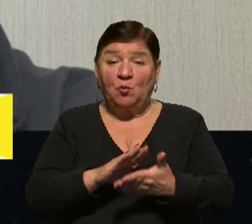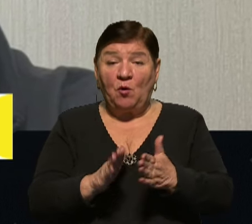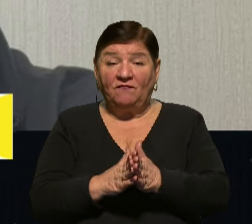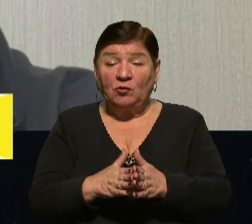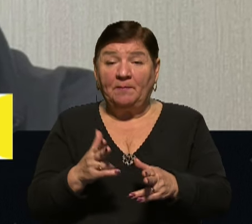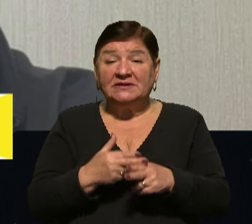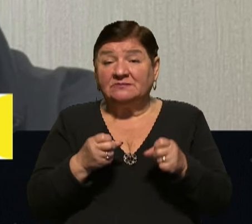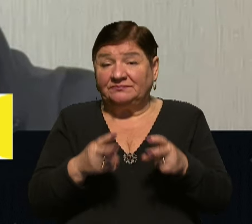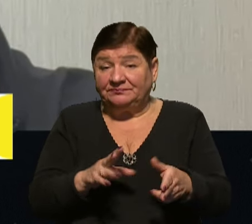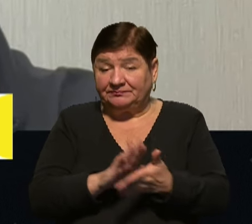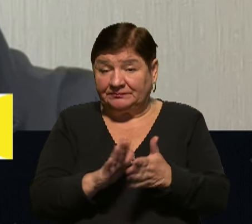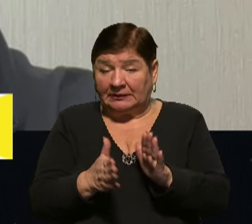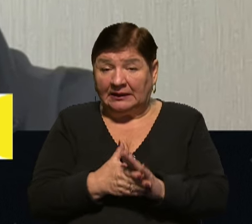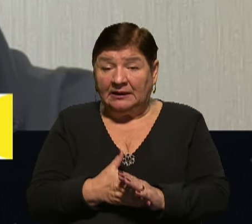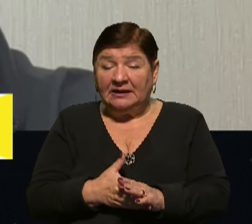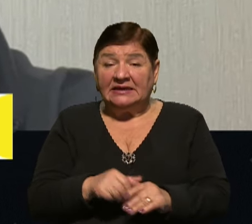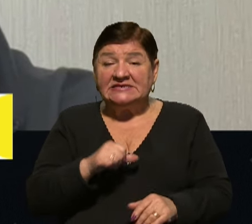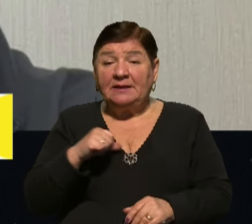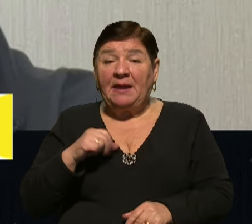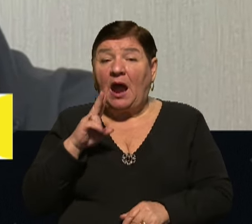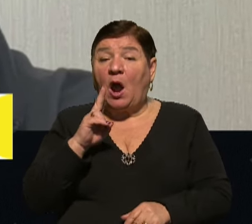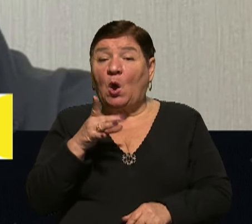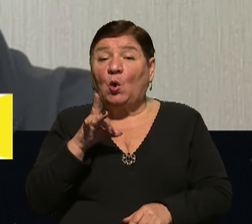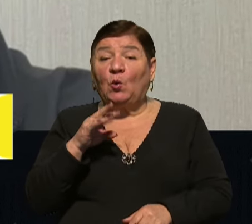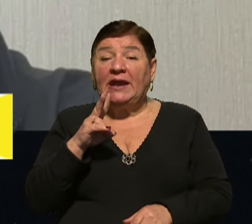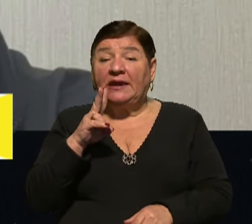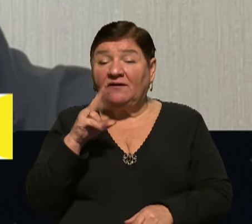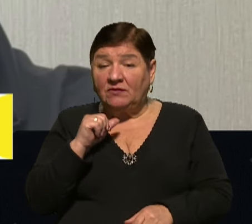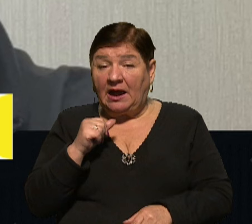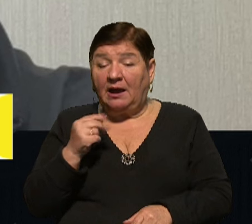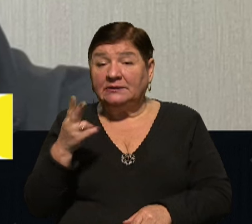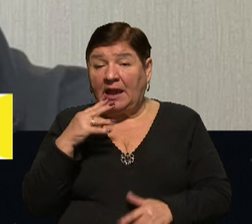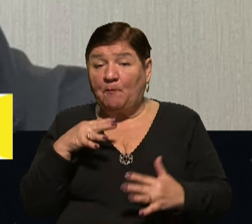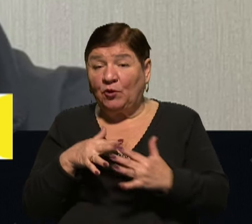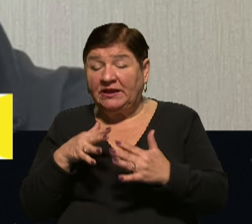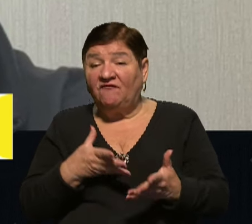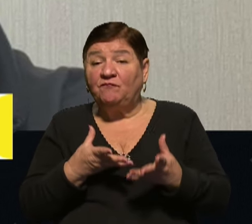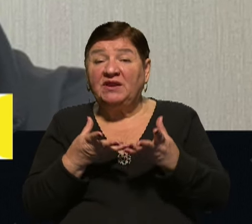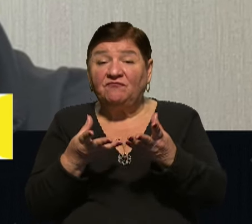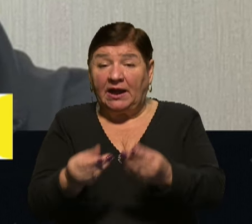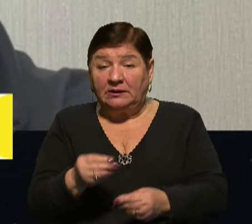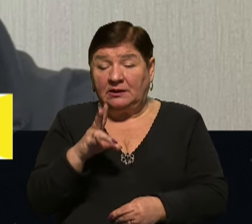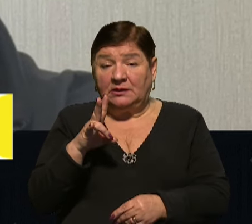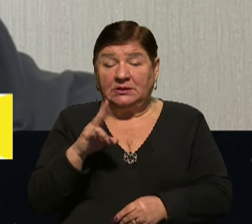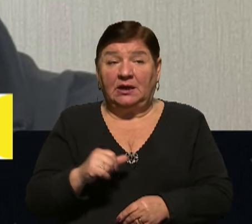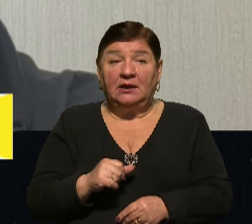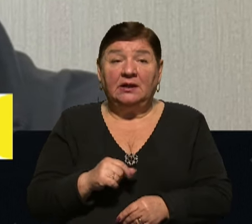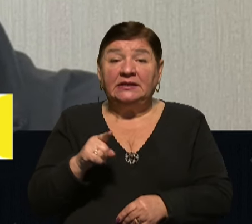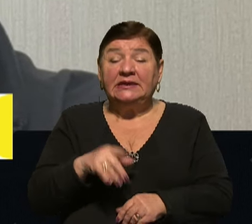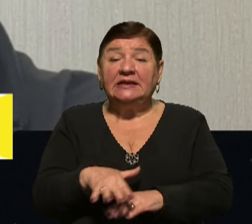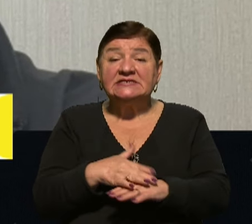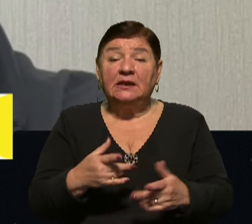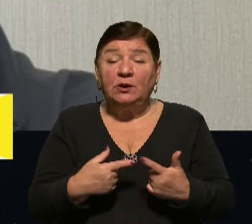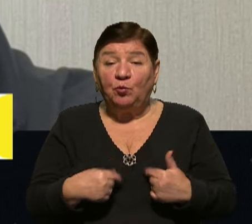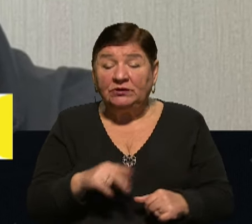безпекова ситуація, безпередньо в самій Кругляківці, де йдуть бої, вона впливає і на ті населені